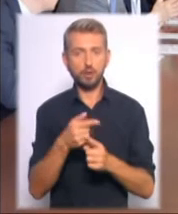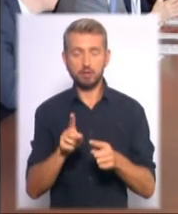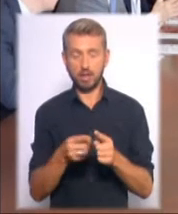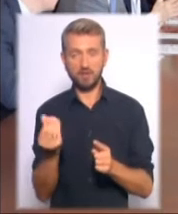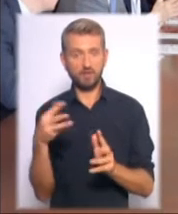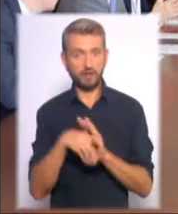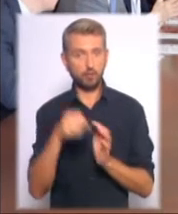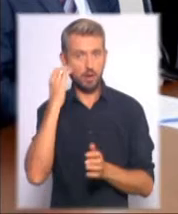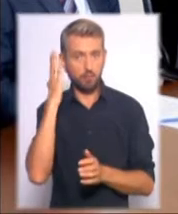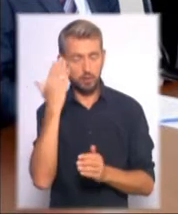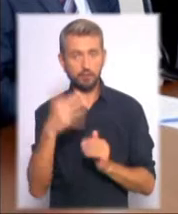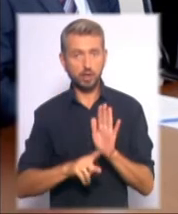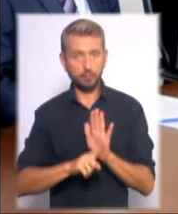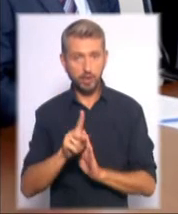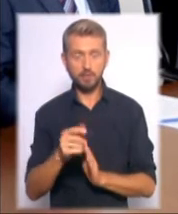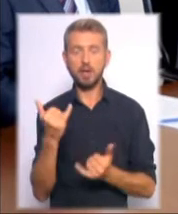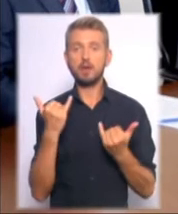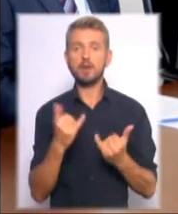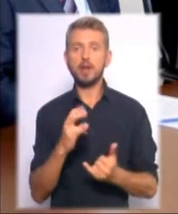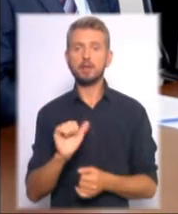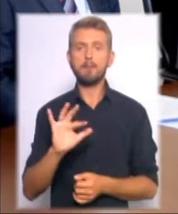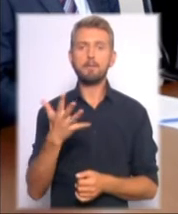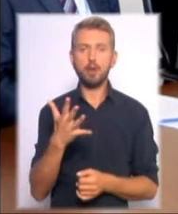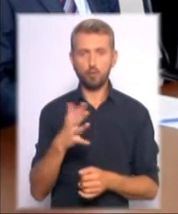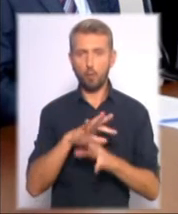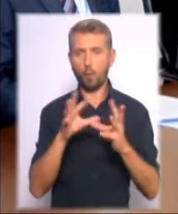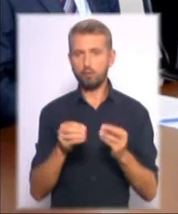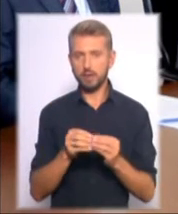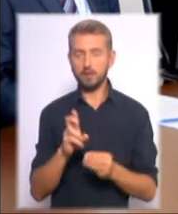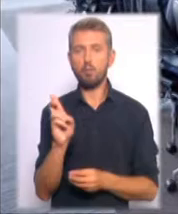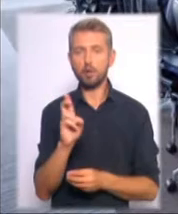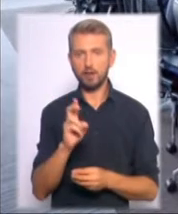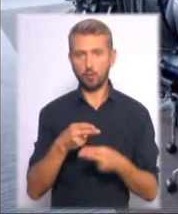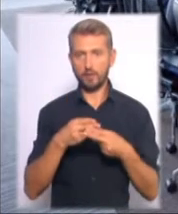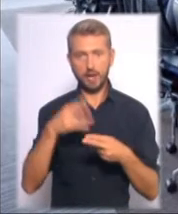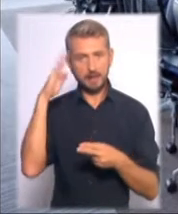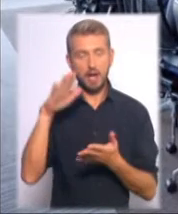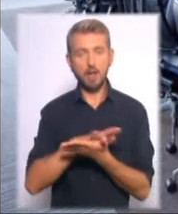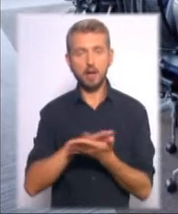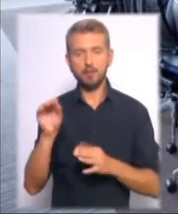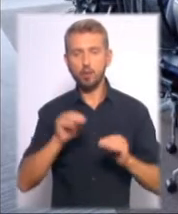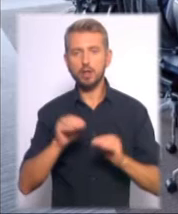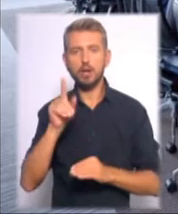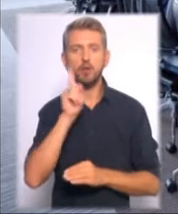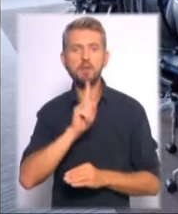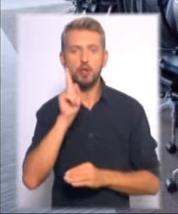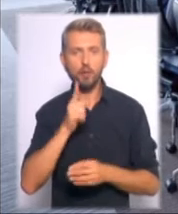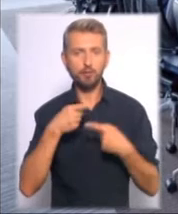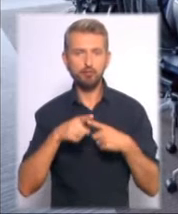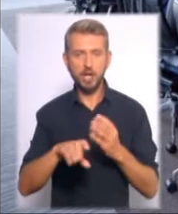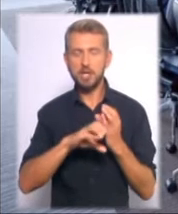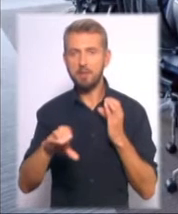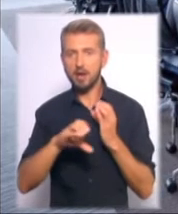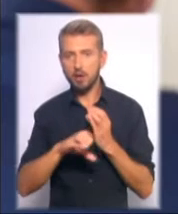розпочався. Зараз на п'ятому пусковому комплексі Бортницької станції аерації прокладають тимчасові інженерні мережі, проводять